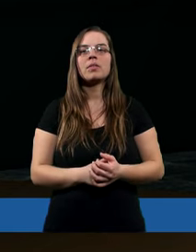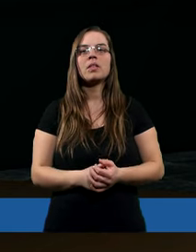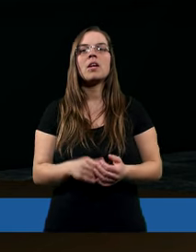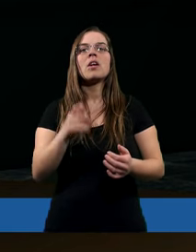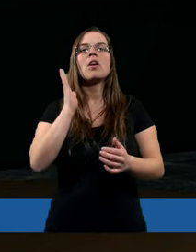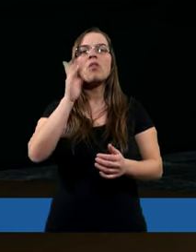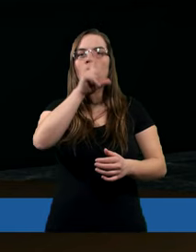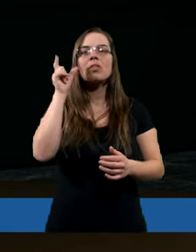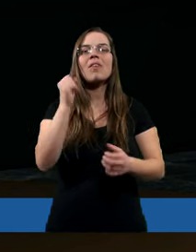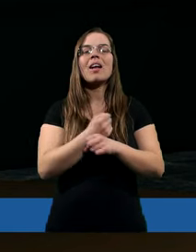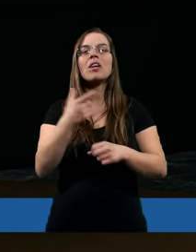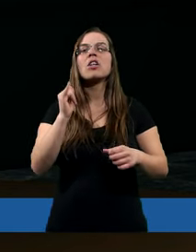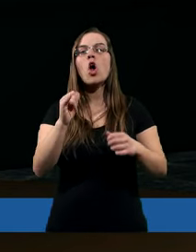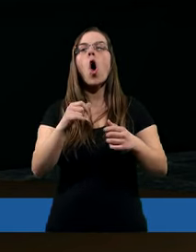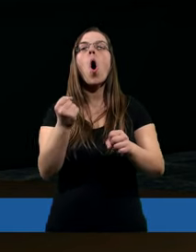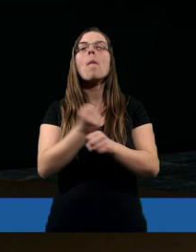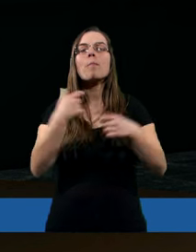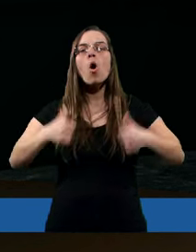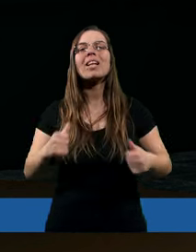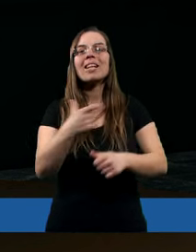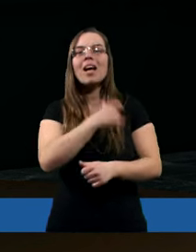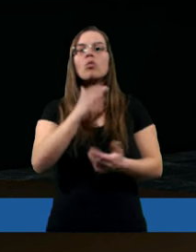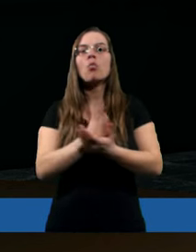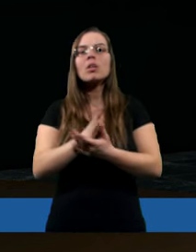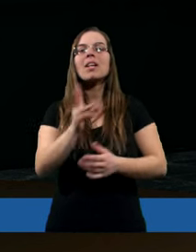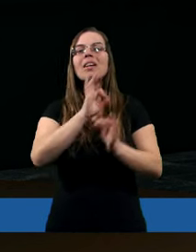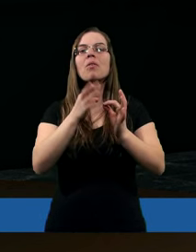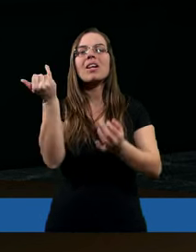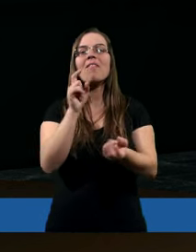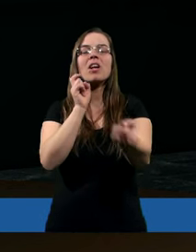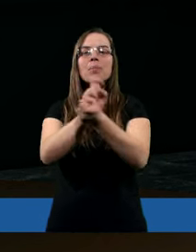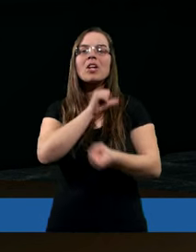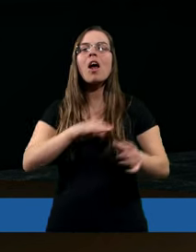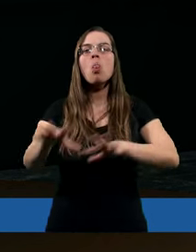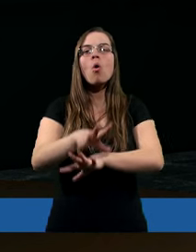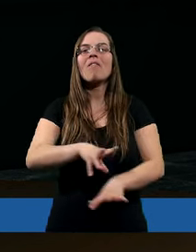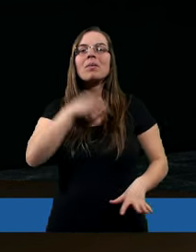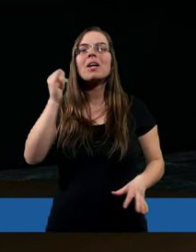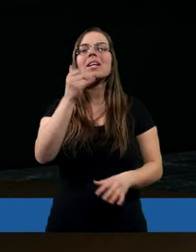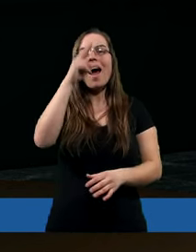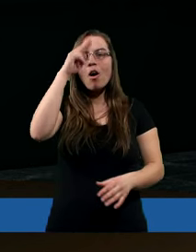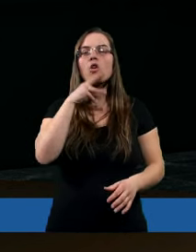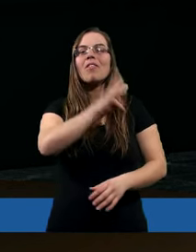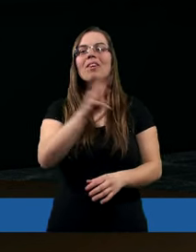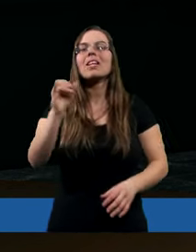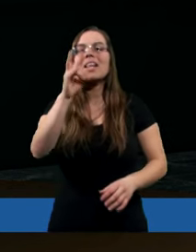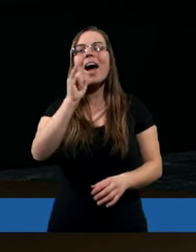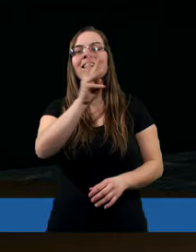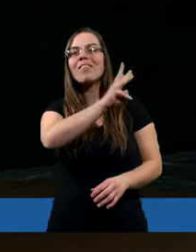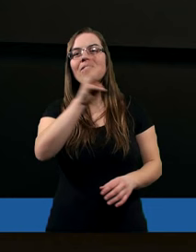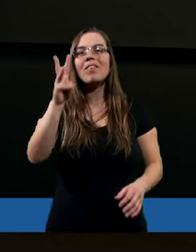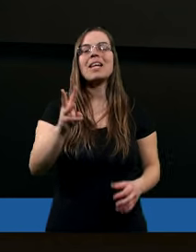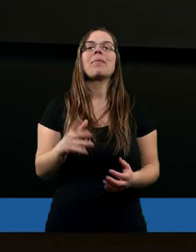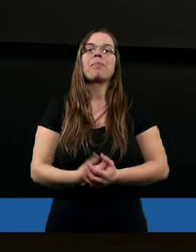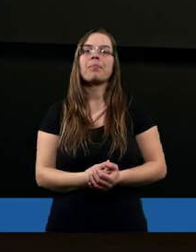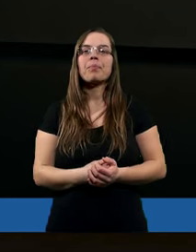Ludzie twardego karku i opornych serc i uszu, Wy zawsze sprzeciwiacie się Duchowi Świętemu, jak Ojcowie Wasi, tak i Wy.